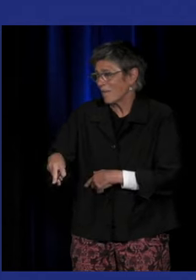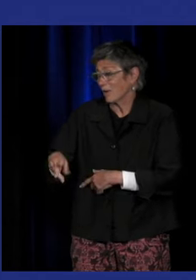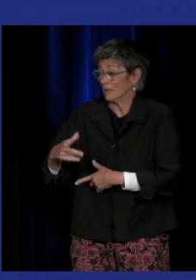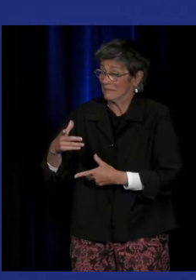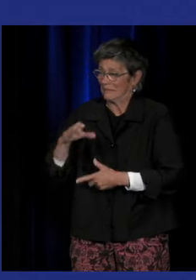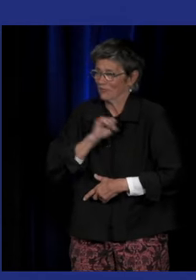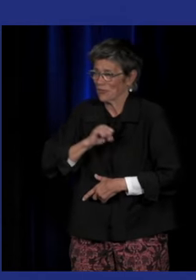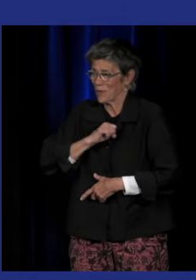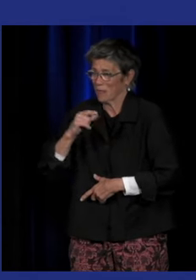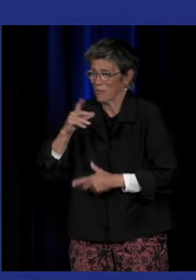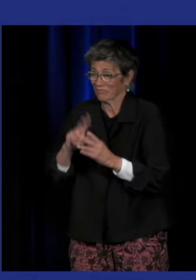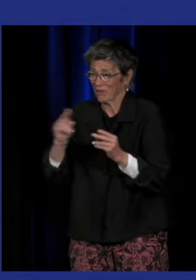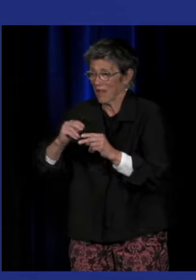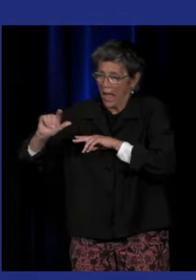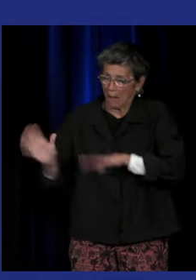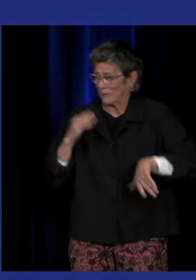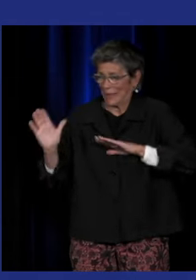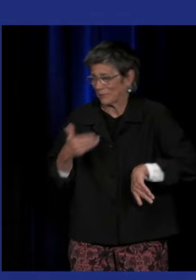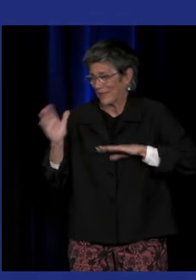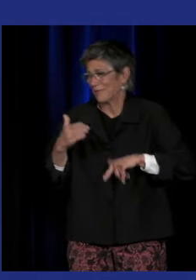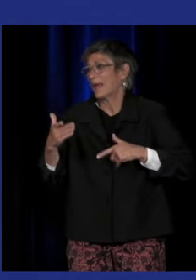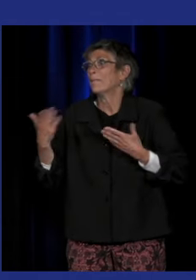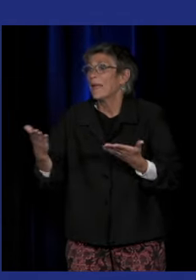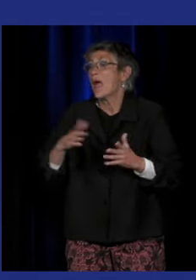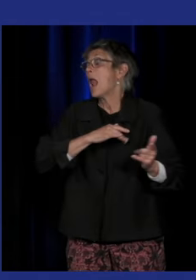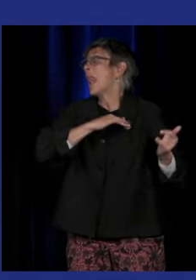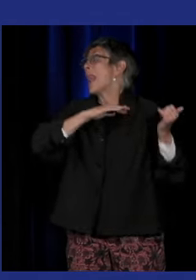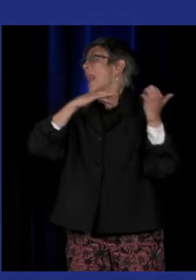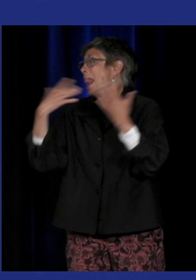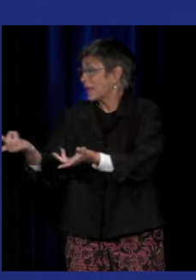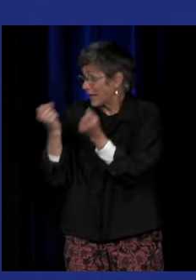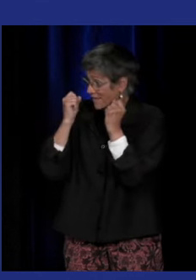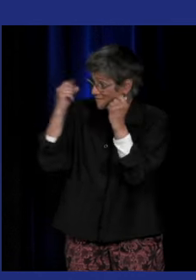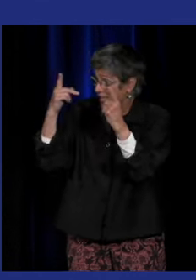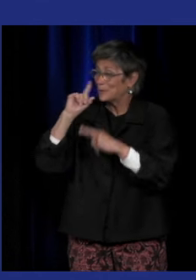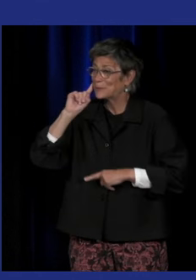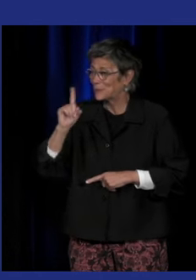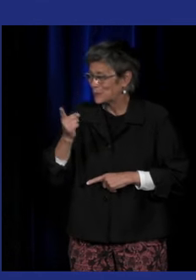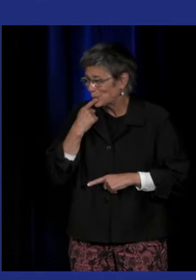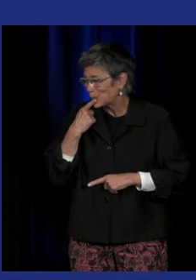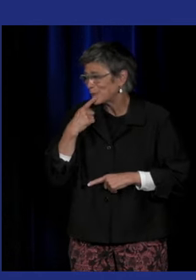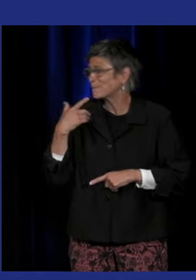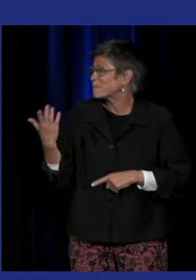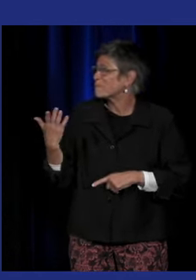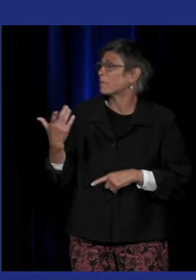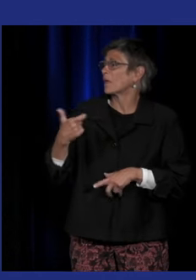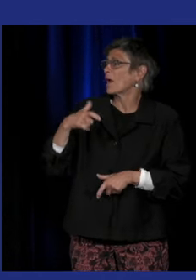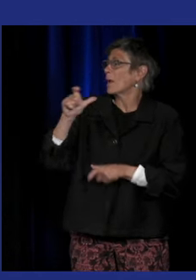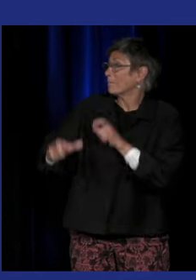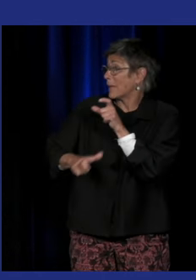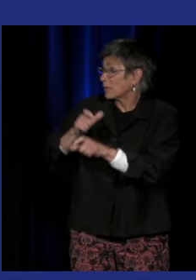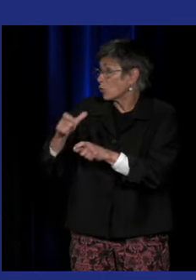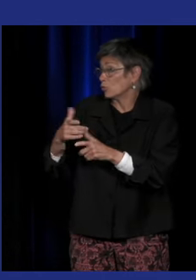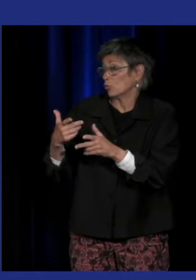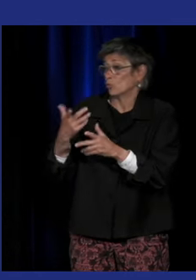très vite on est désolé mais le réveil sourd qui va c'est un mouvement encore une fois des personnes sourdes qui va